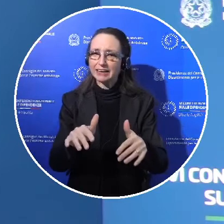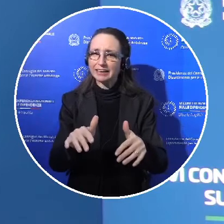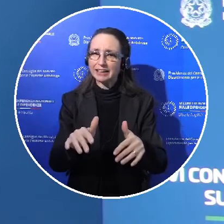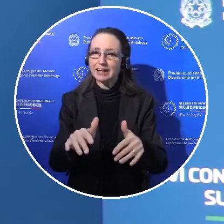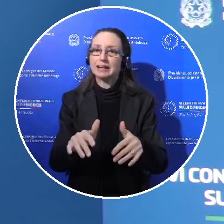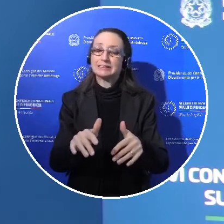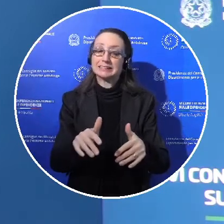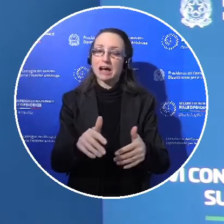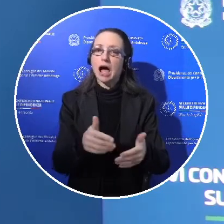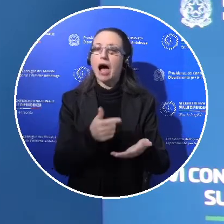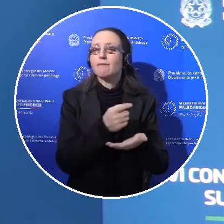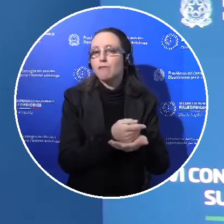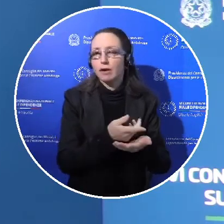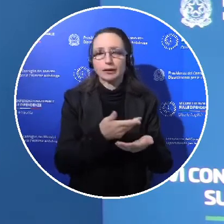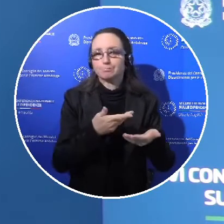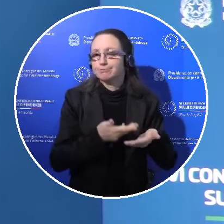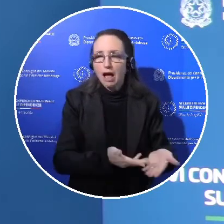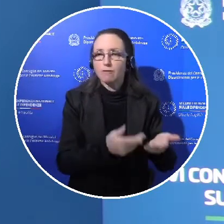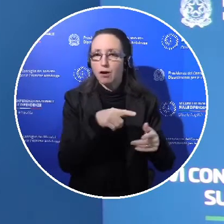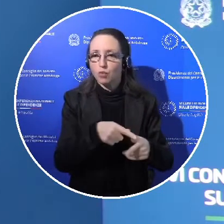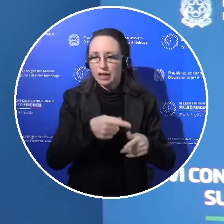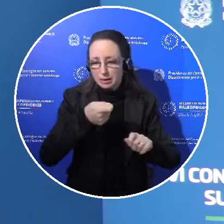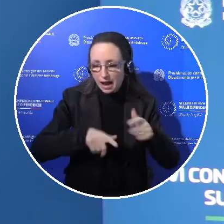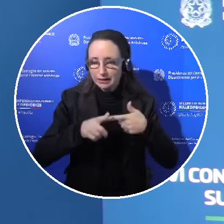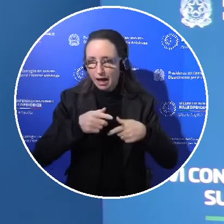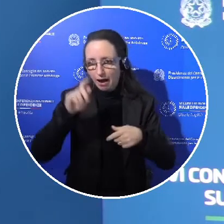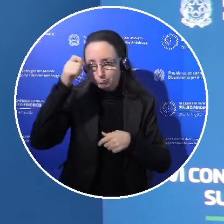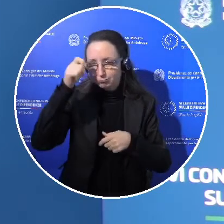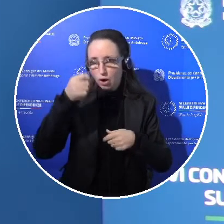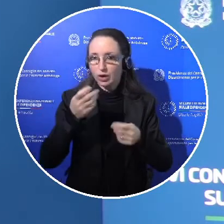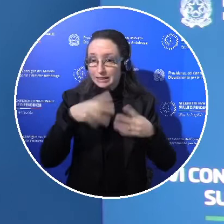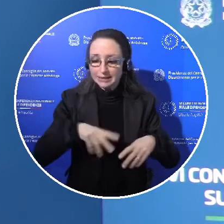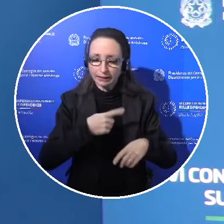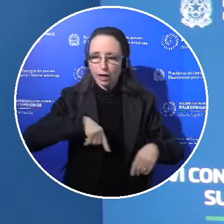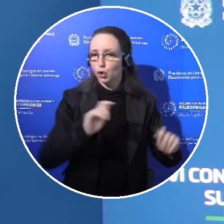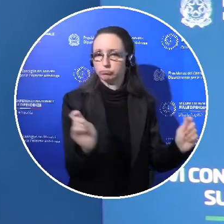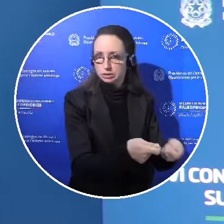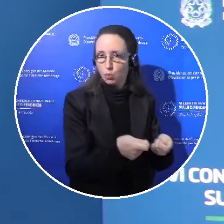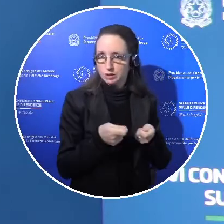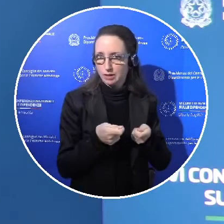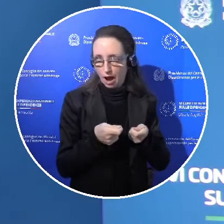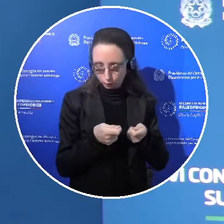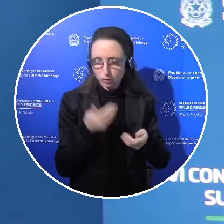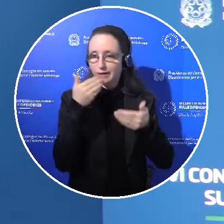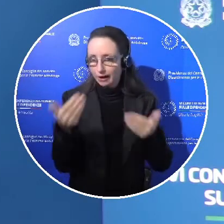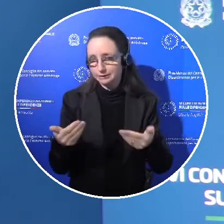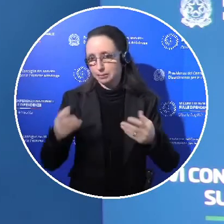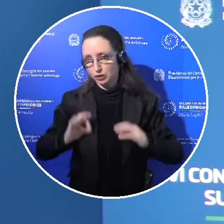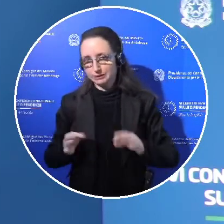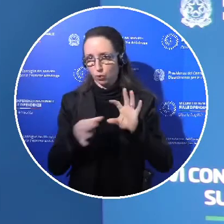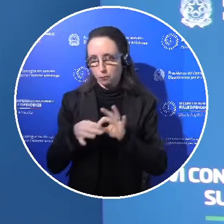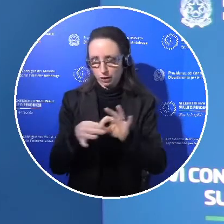sottoposto a sequestro sempre con la collaborazione delle forze di polizia. Questo è quello che facciamo, ma cosa possiamo fare per